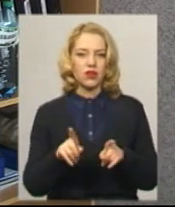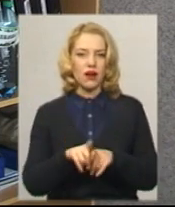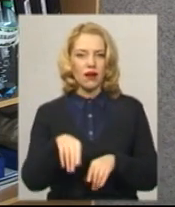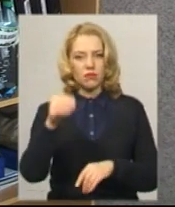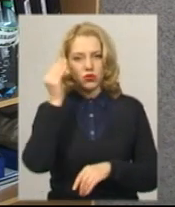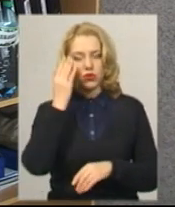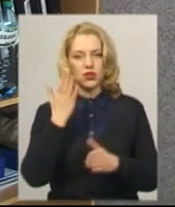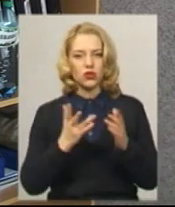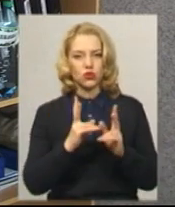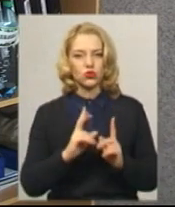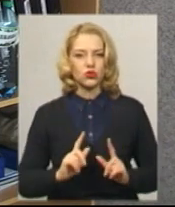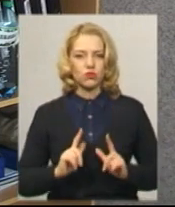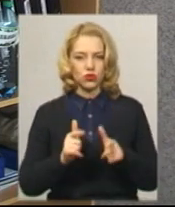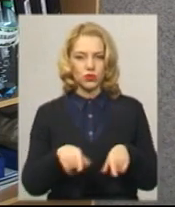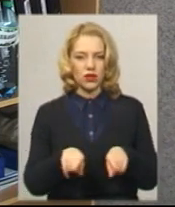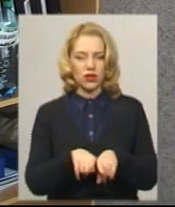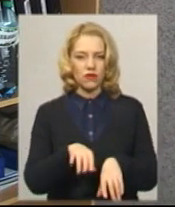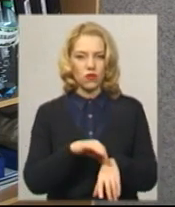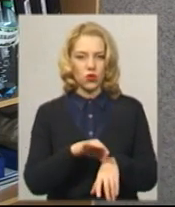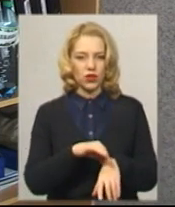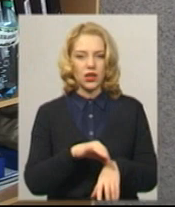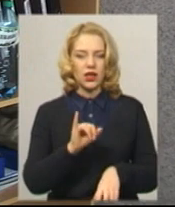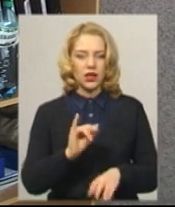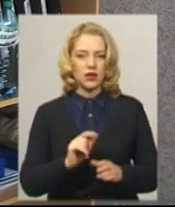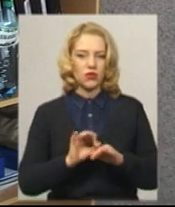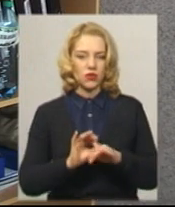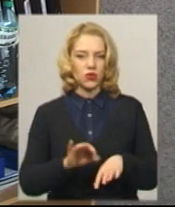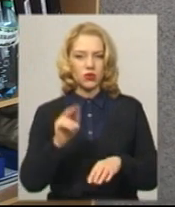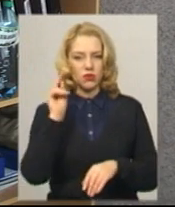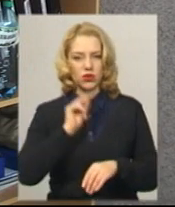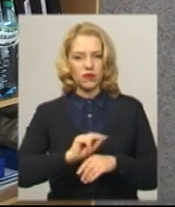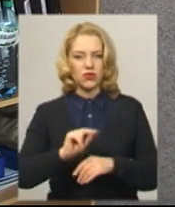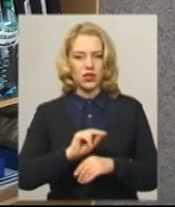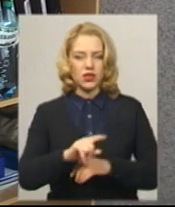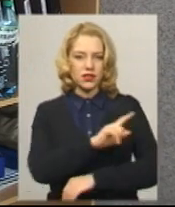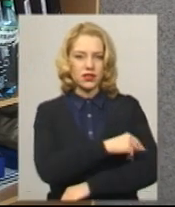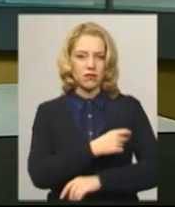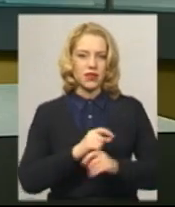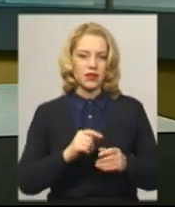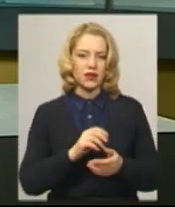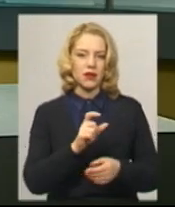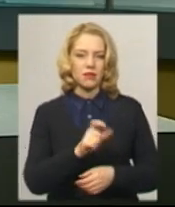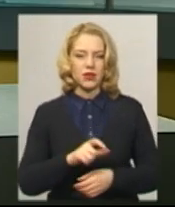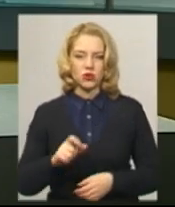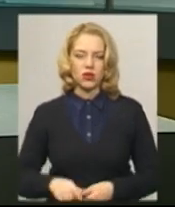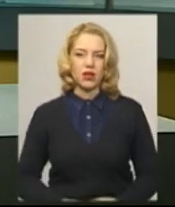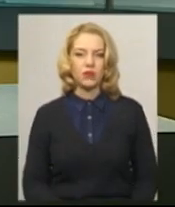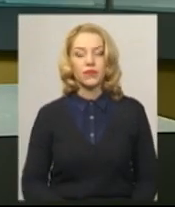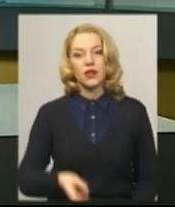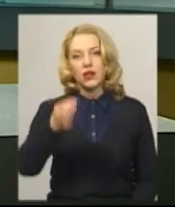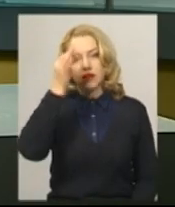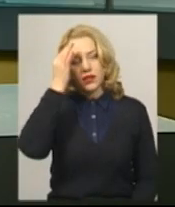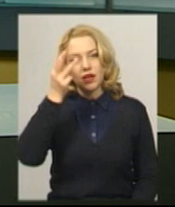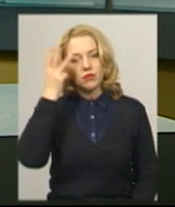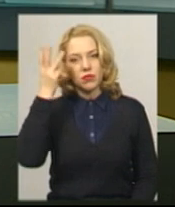поступить такий хворий, і проводимо навчання з медперсоналом. Нагадаю, у